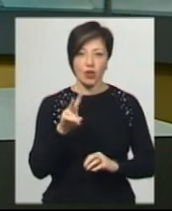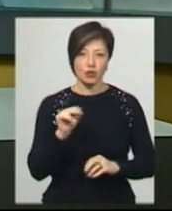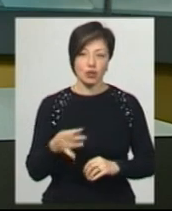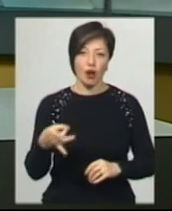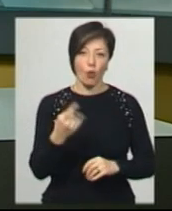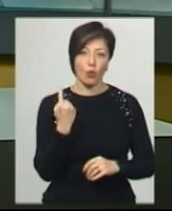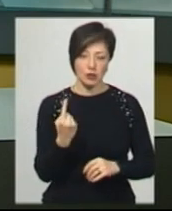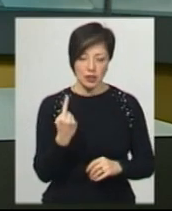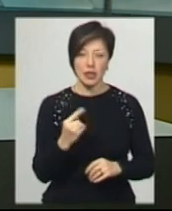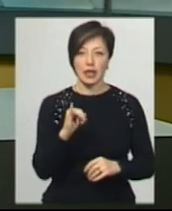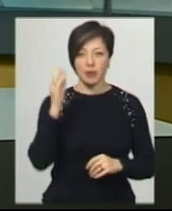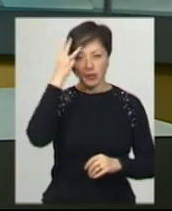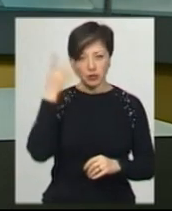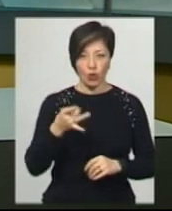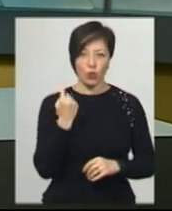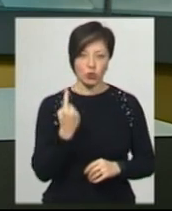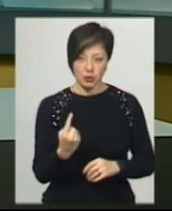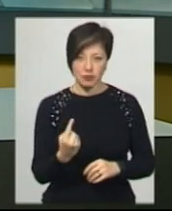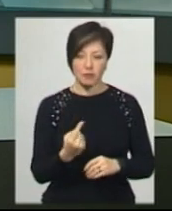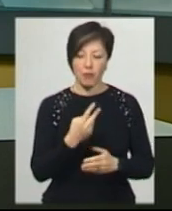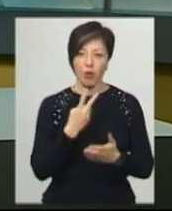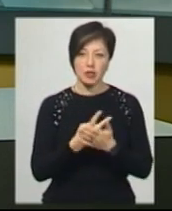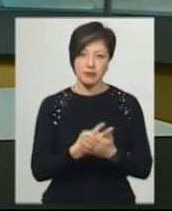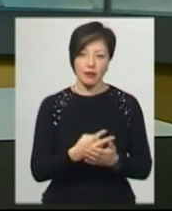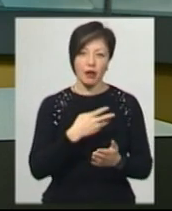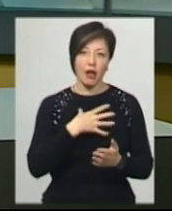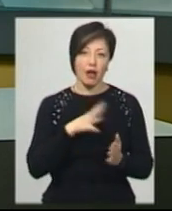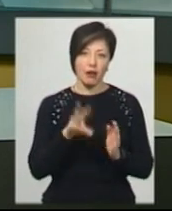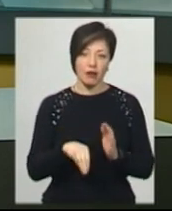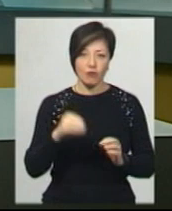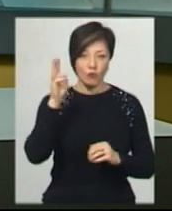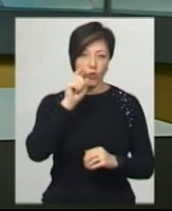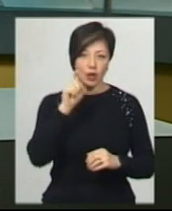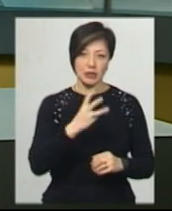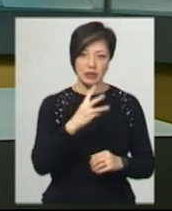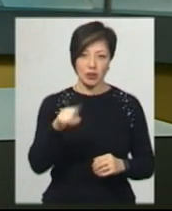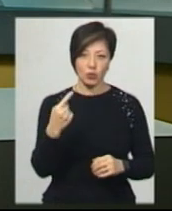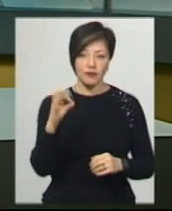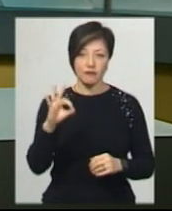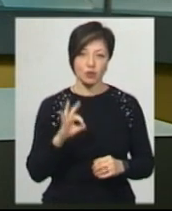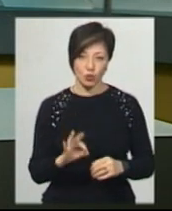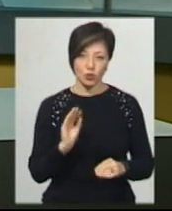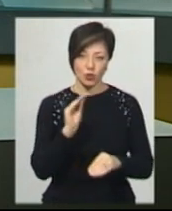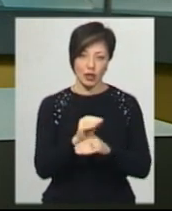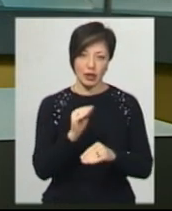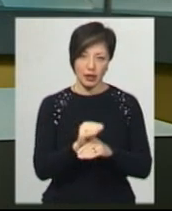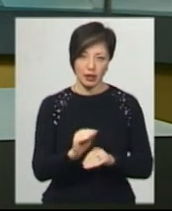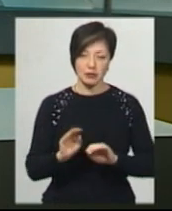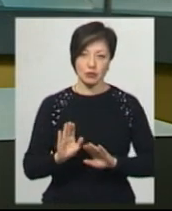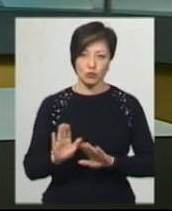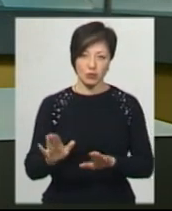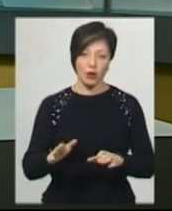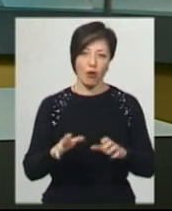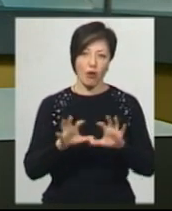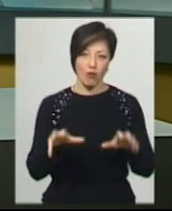району – один та один із Хмельницького району. Показник летальності по Україні становить 3,1%, додає Оксана Ситницька. За